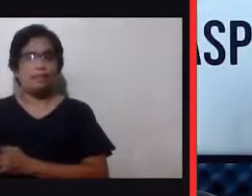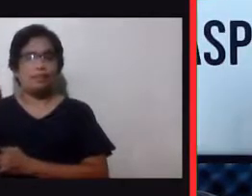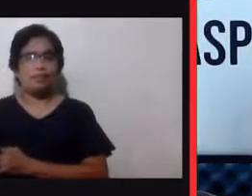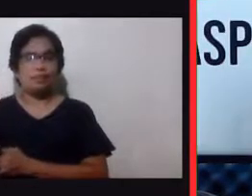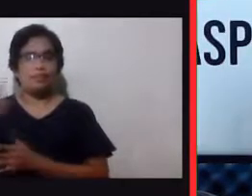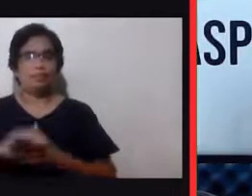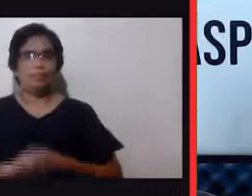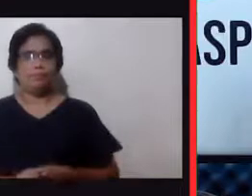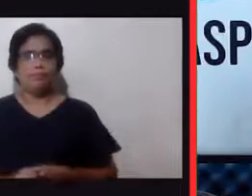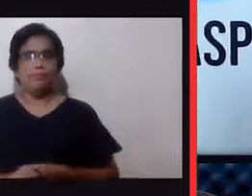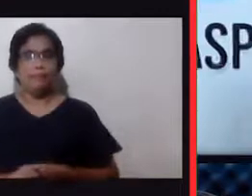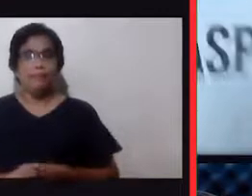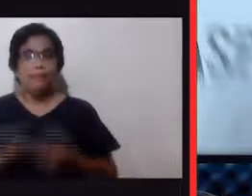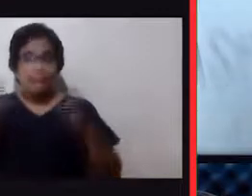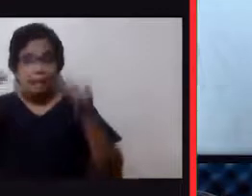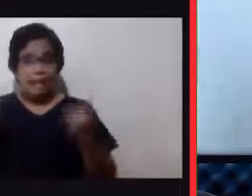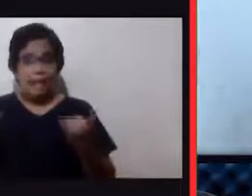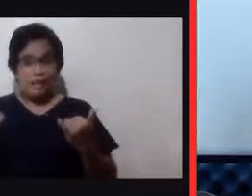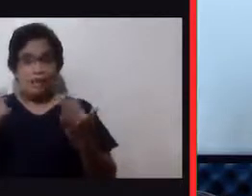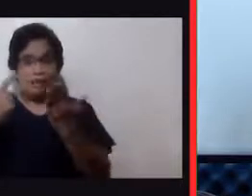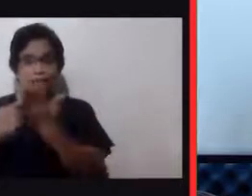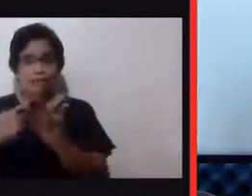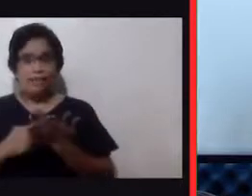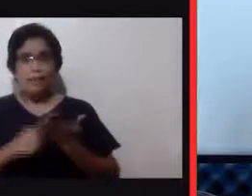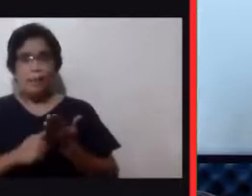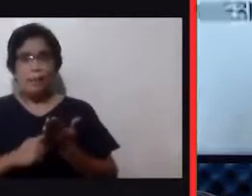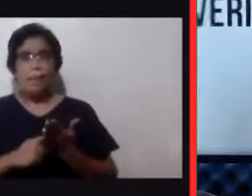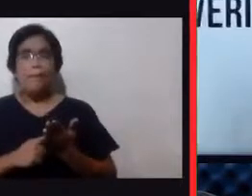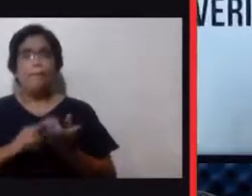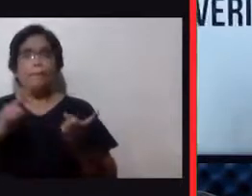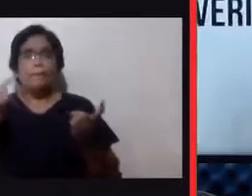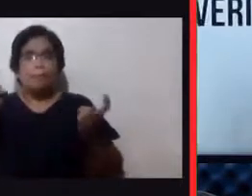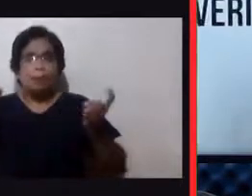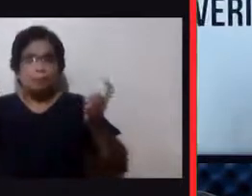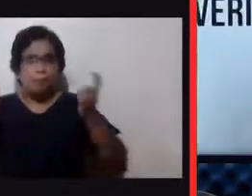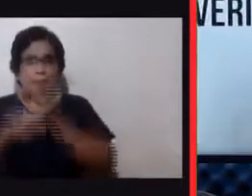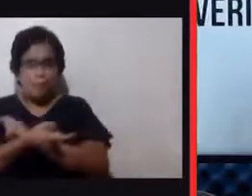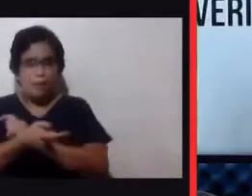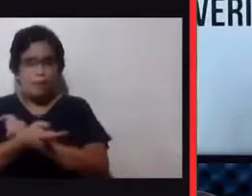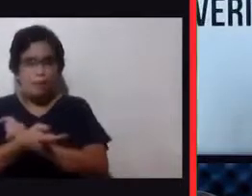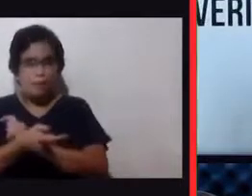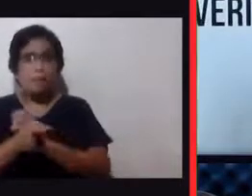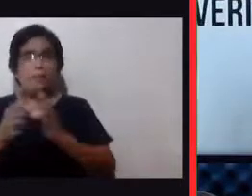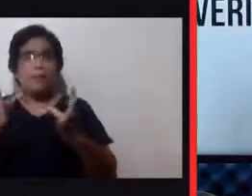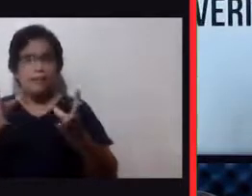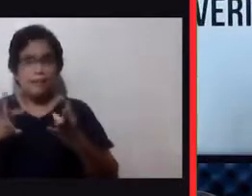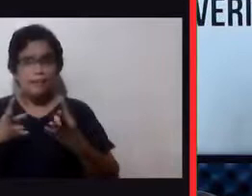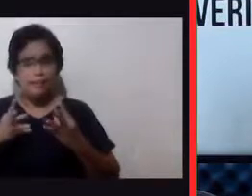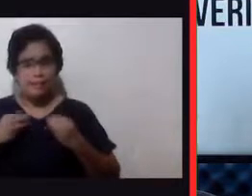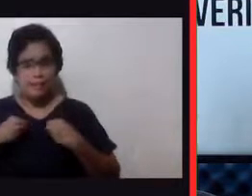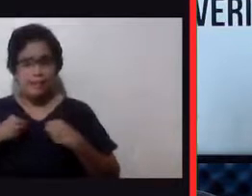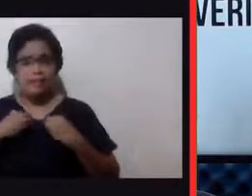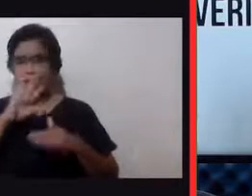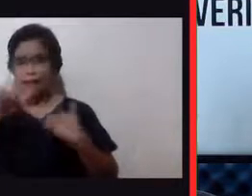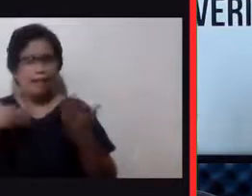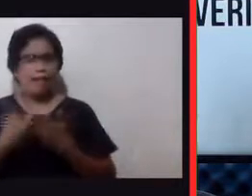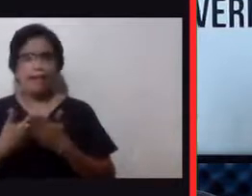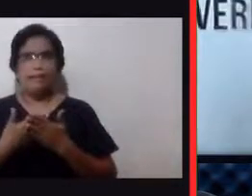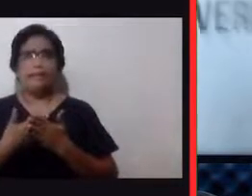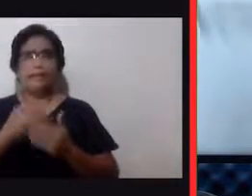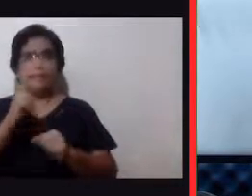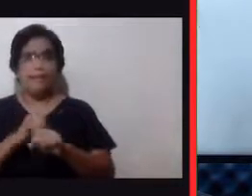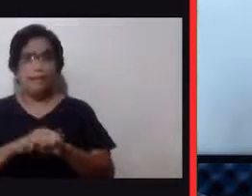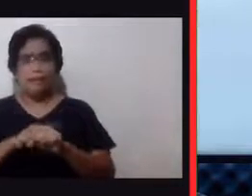Ang ating pong pag-uusapan ay ang pagbabago. Ang pagbabago makakamit natin sa lahat ng oras, sa lahat ng pagkakataon.